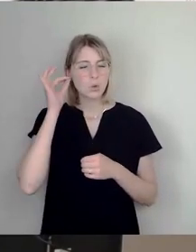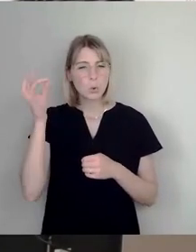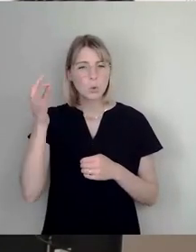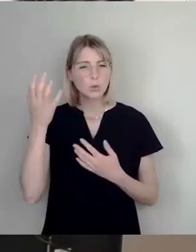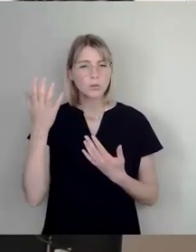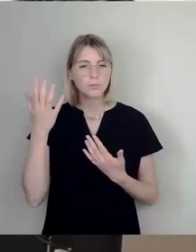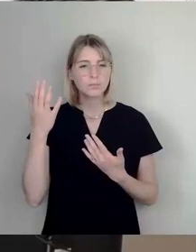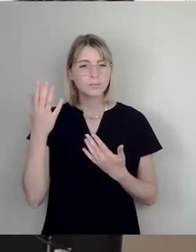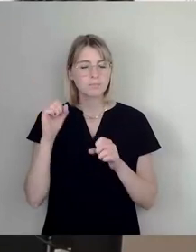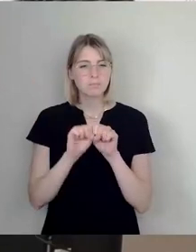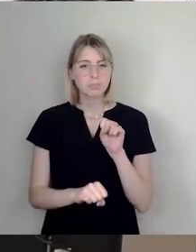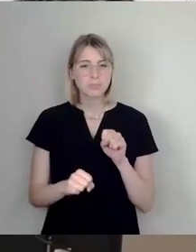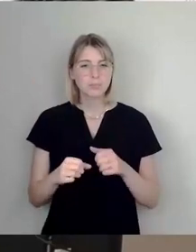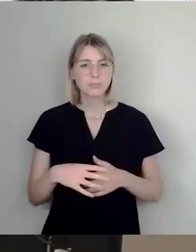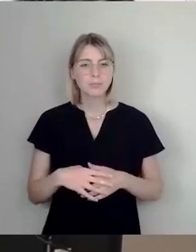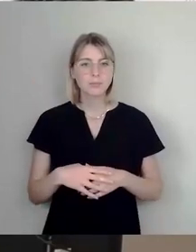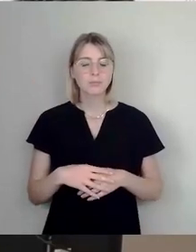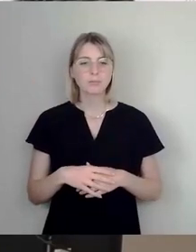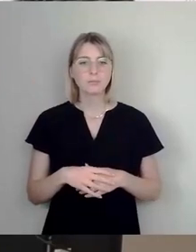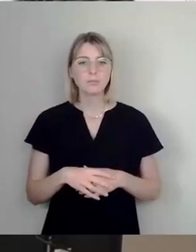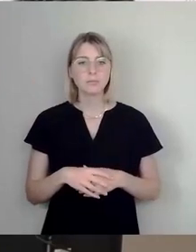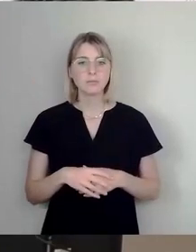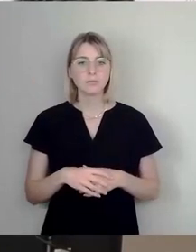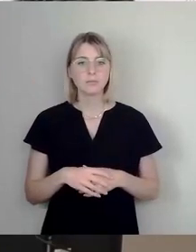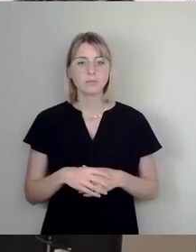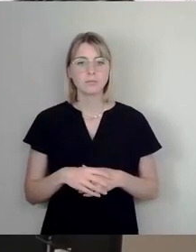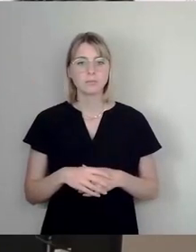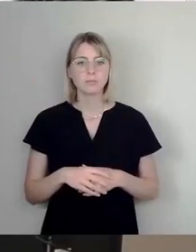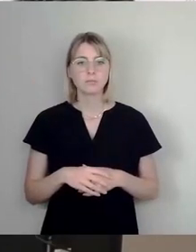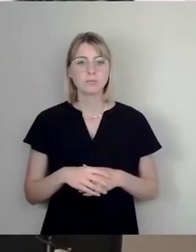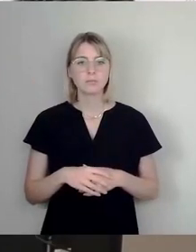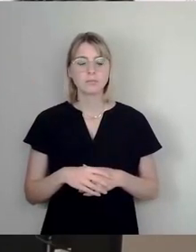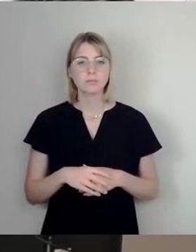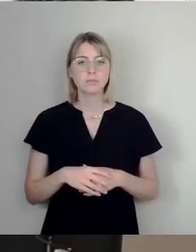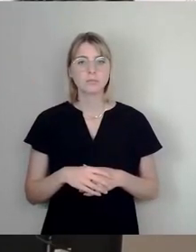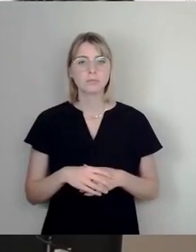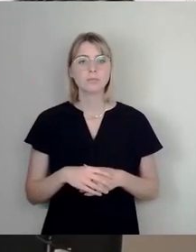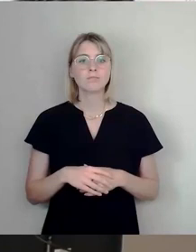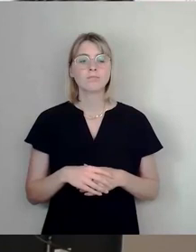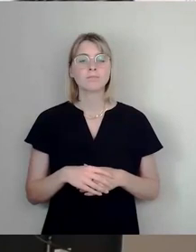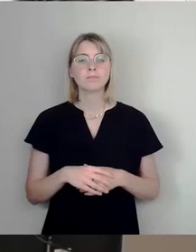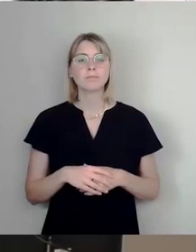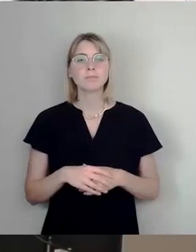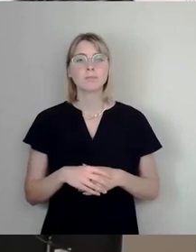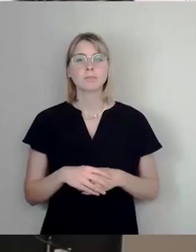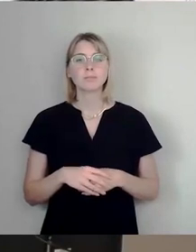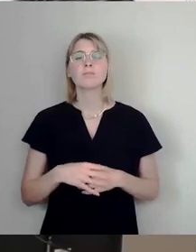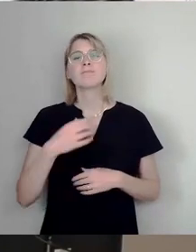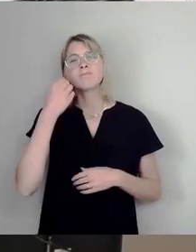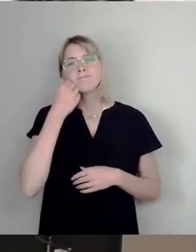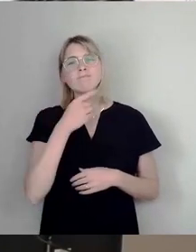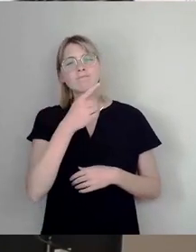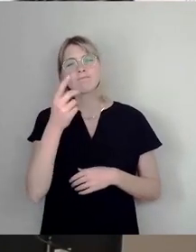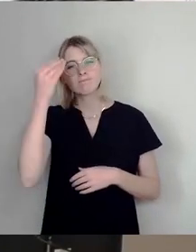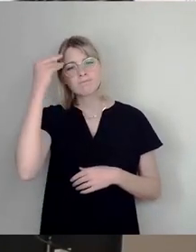in Bezug auf Unterbringung und eventuell Rückführung. Ja, also denken Sie mal bitte an den Geldbeutel und dann natürlich auch an die